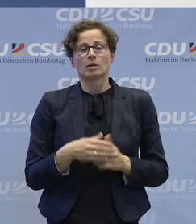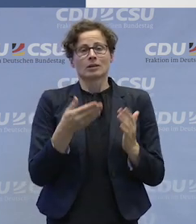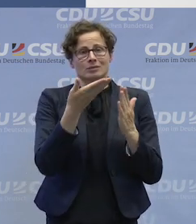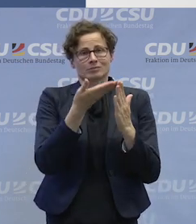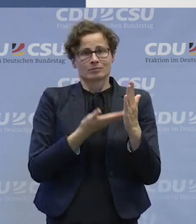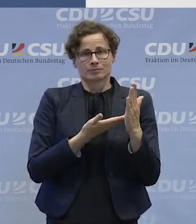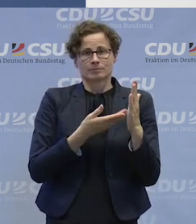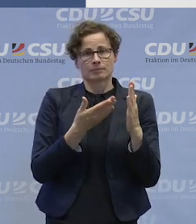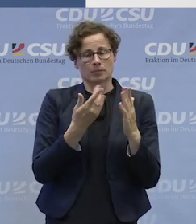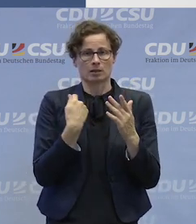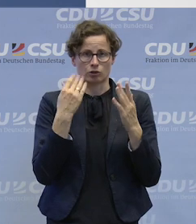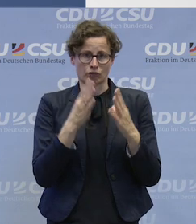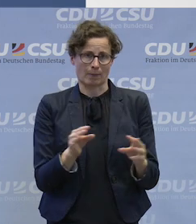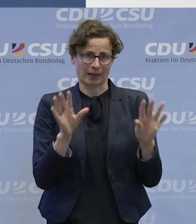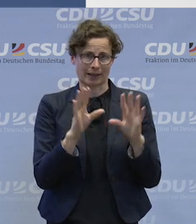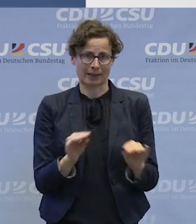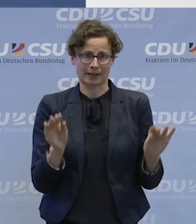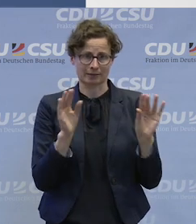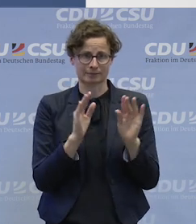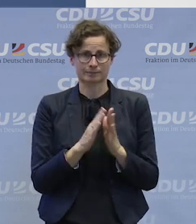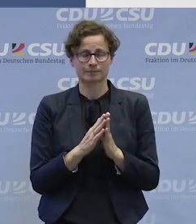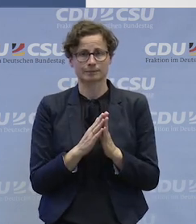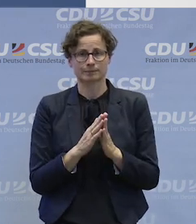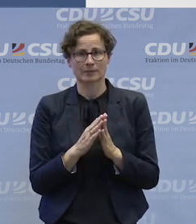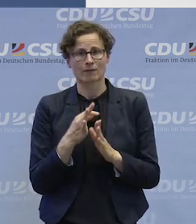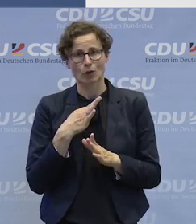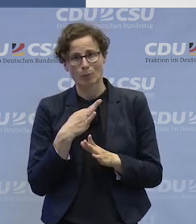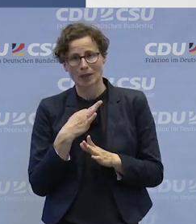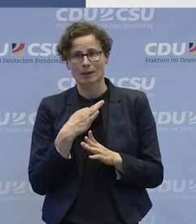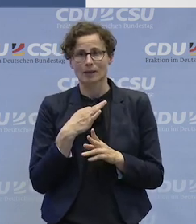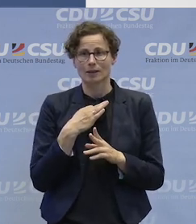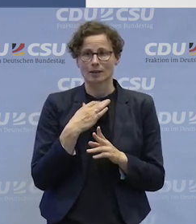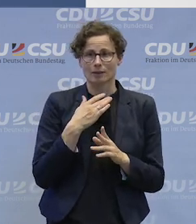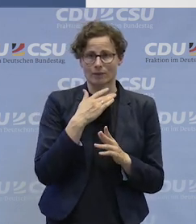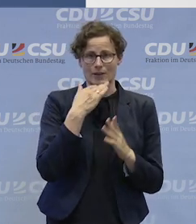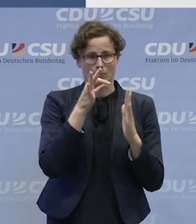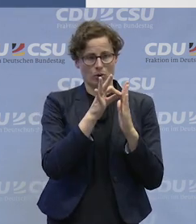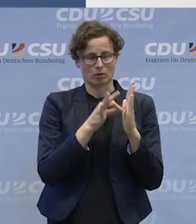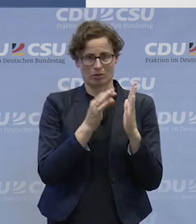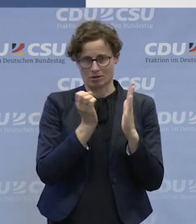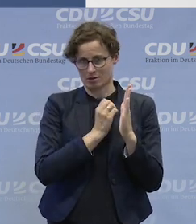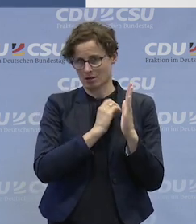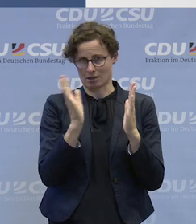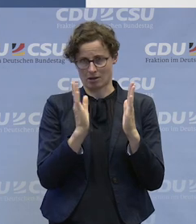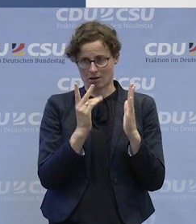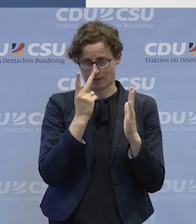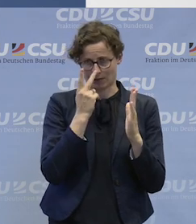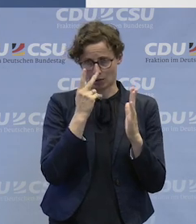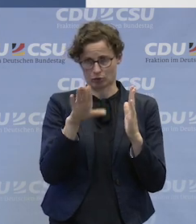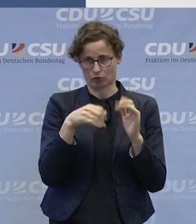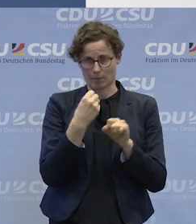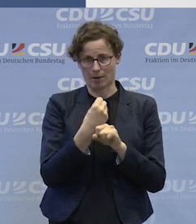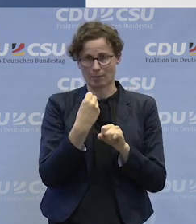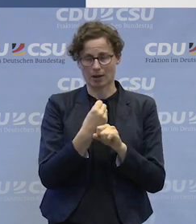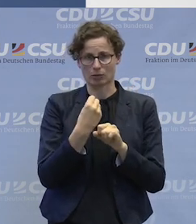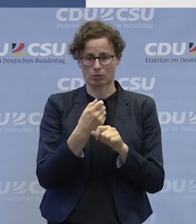ehrlich gesagt zu weich. Sie bringt mir noch viel zu viele Unsicherheiten für die Zusammenarbeit zwischen den Werkstatträten und